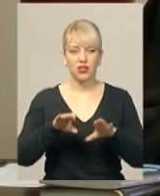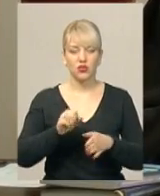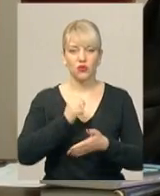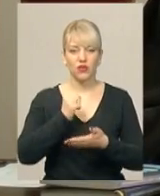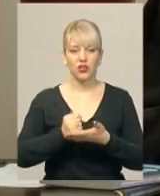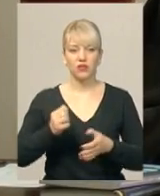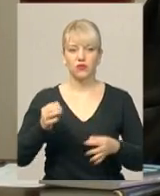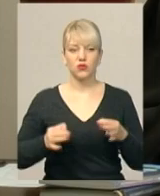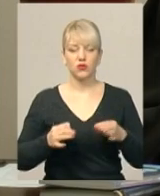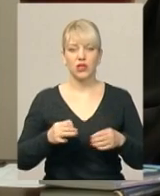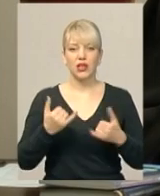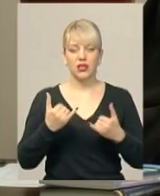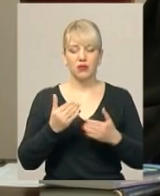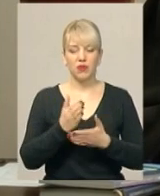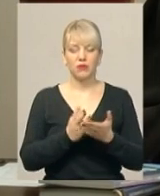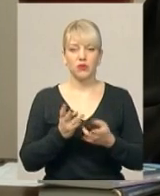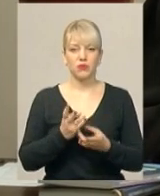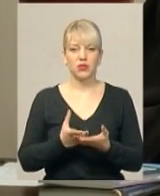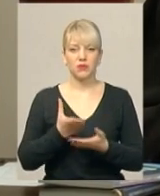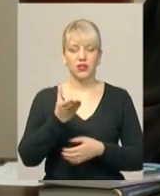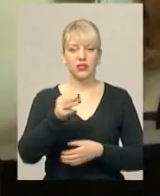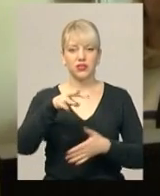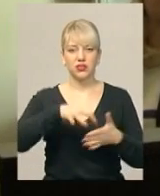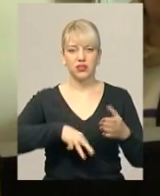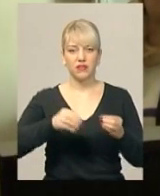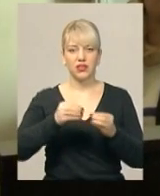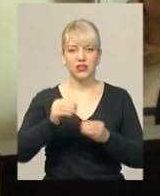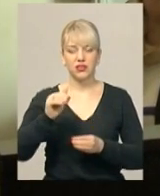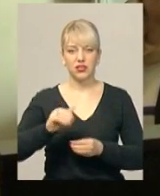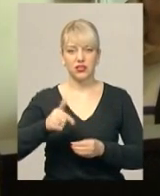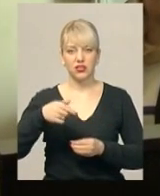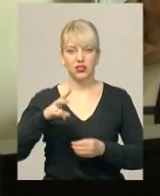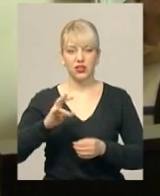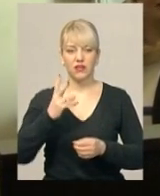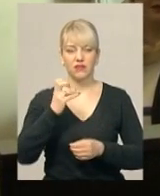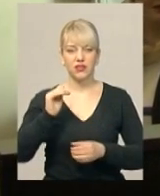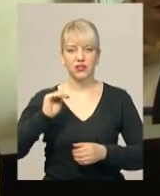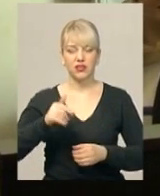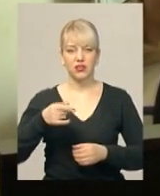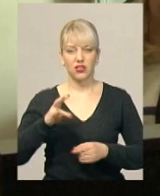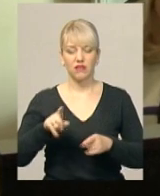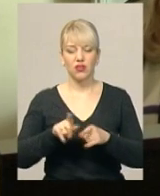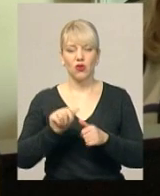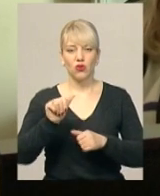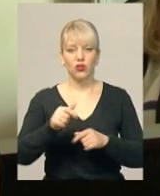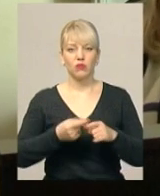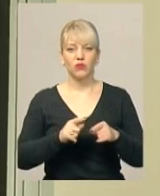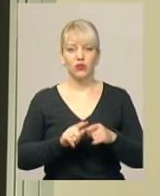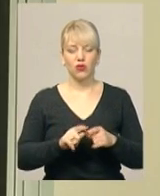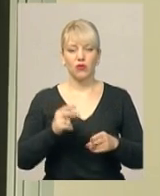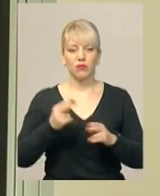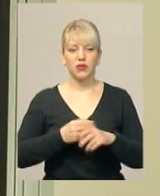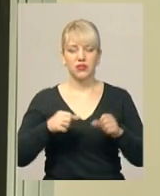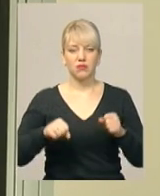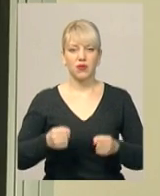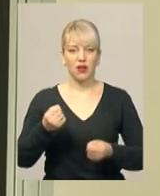міськрайонний суд. Тепер посадовець має сплатити штраф у розмірі 10 тисяч 200 гривень. Окрім того, Михайла Кривака позбавили водійських